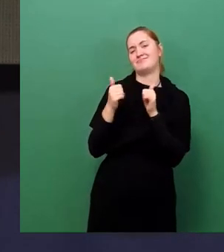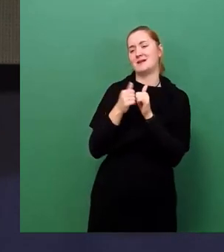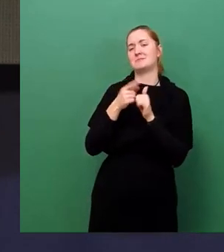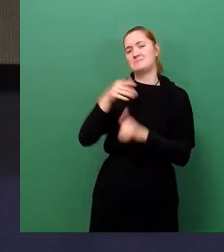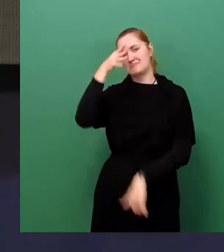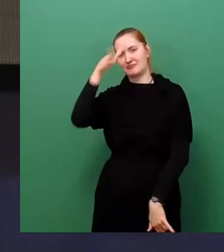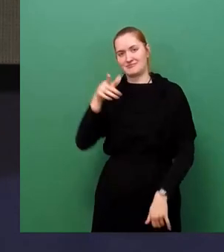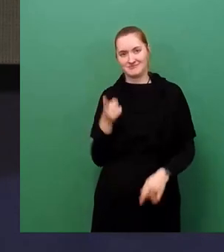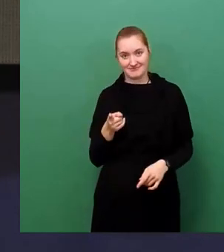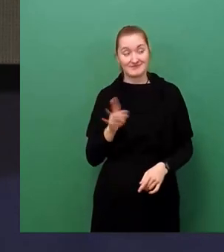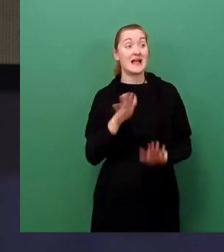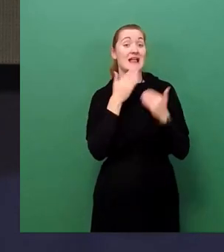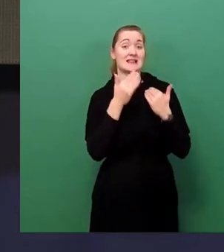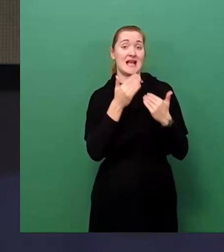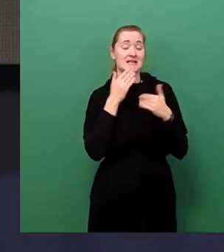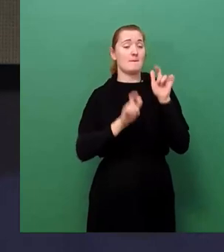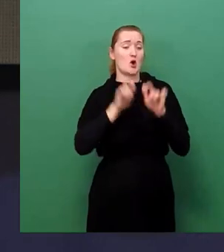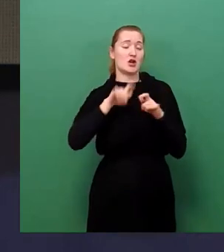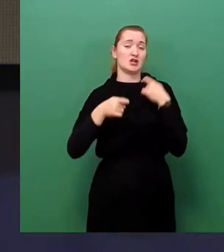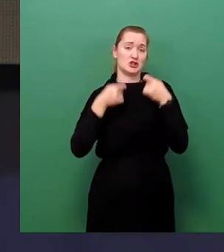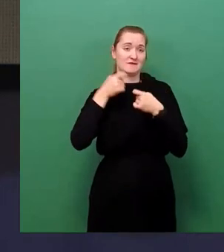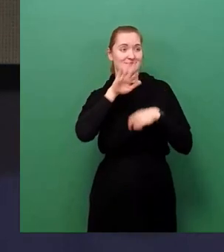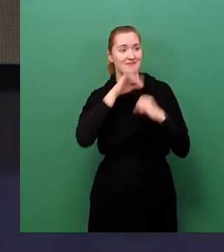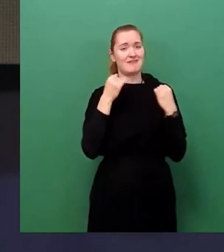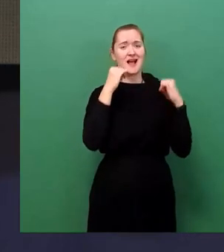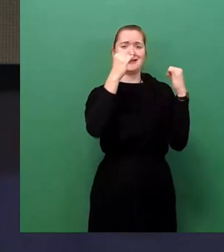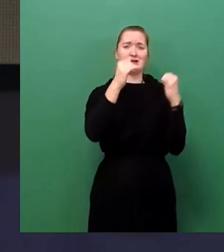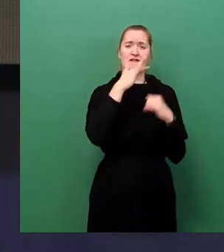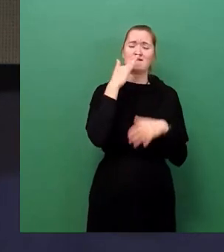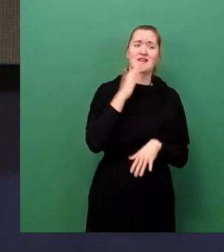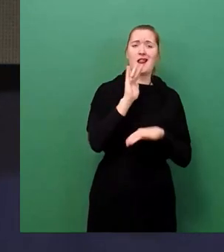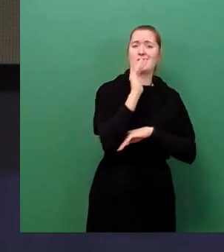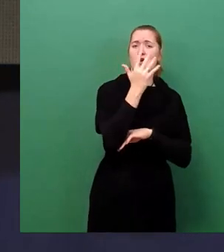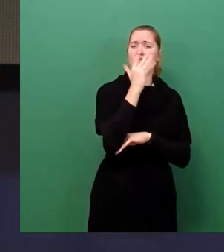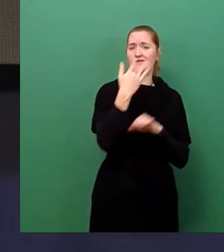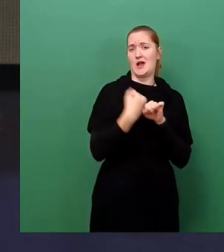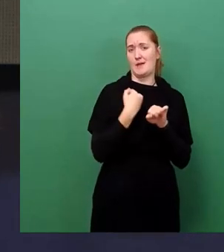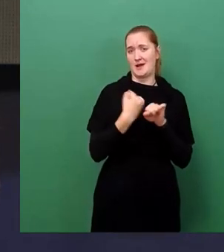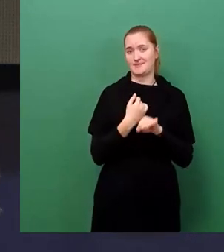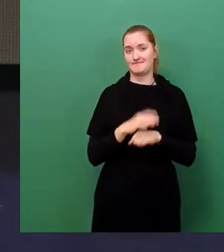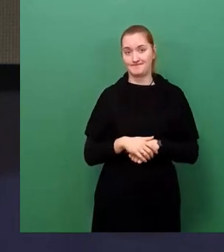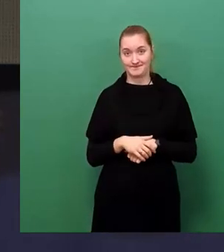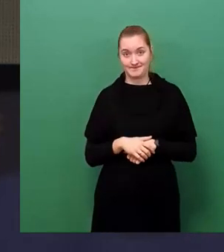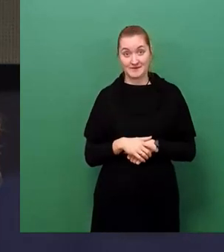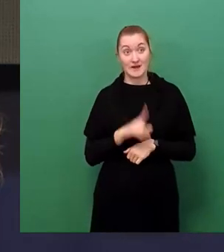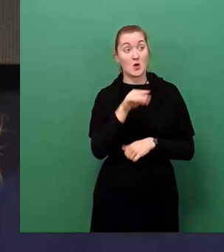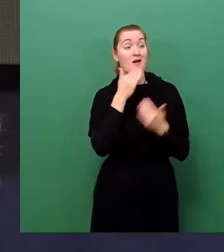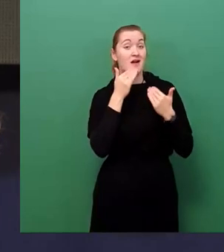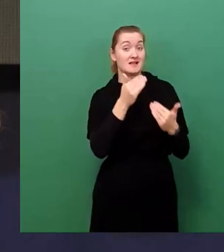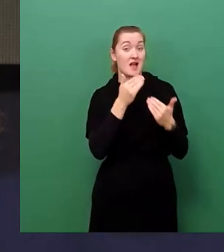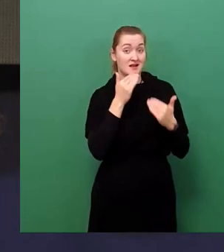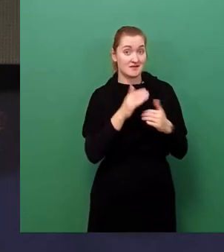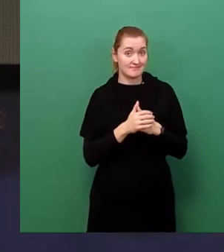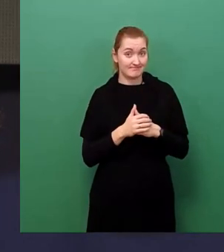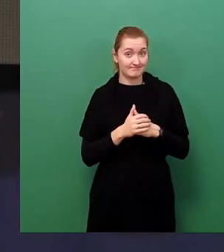Vielen Dank an die Bürgerstiftung für ihre engagierte und erfolgreiche Arbeit. Besonderer Dank gilt an dieser Stelle natürlich